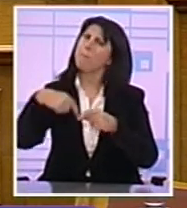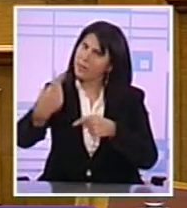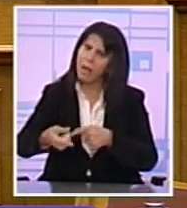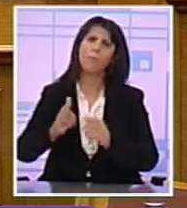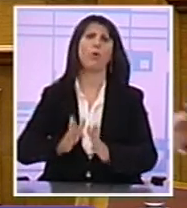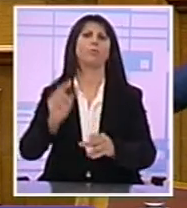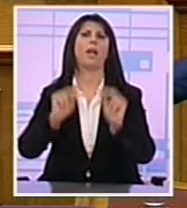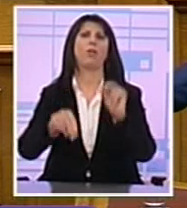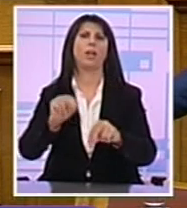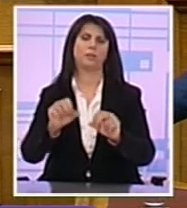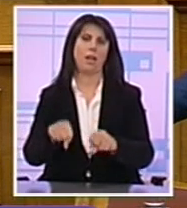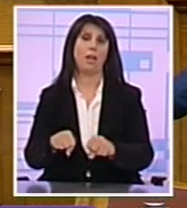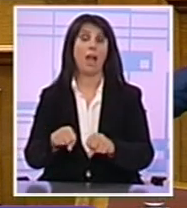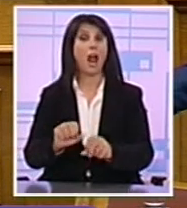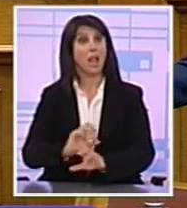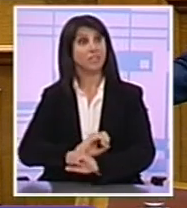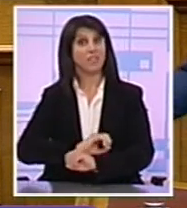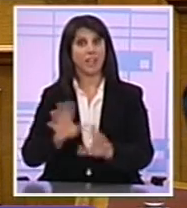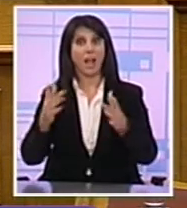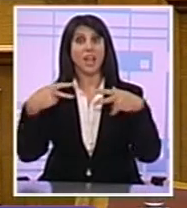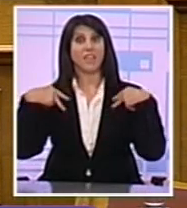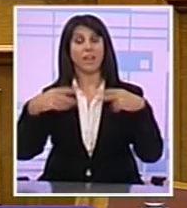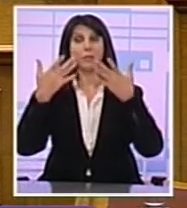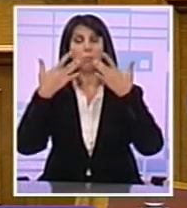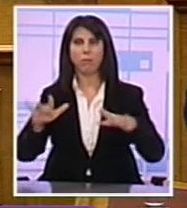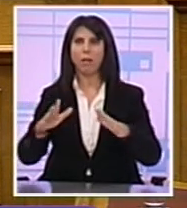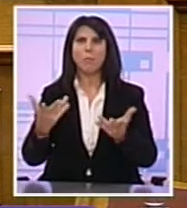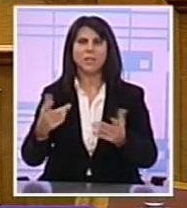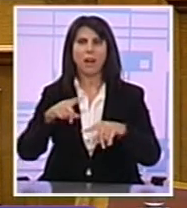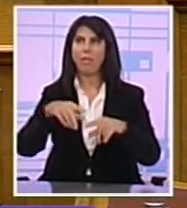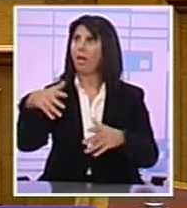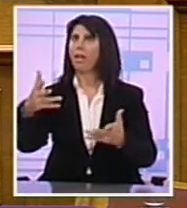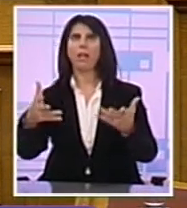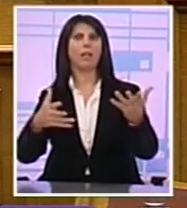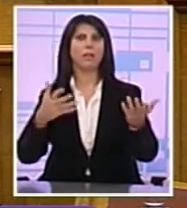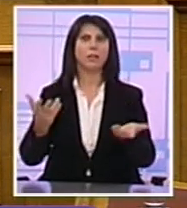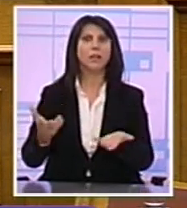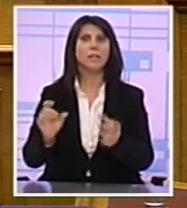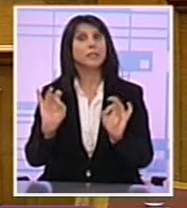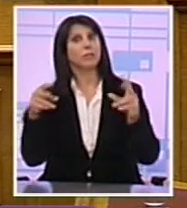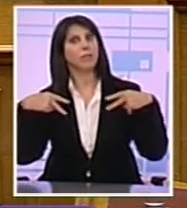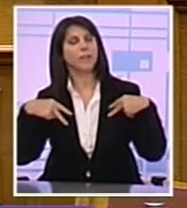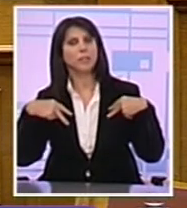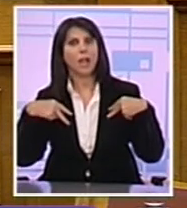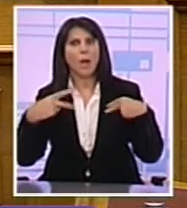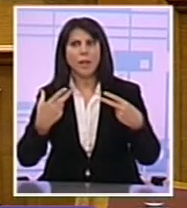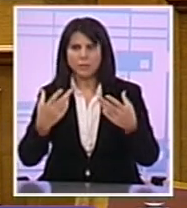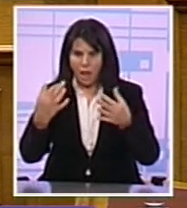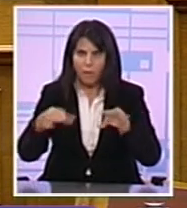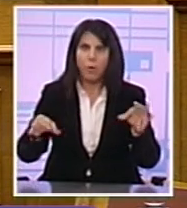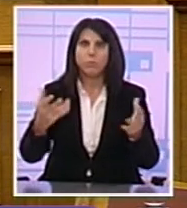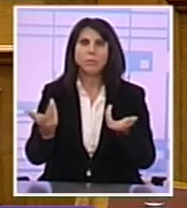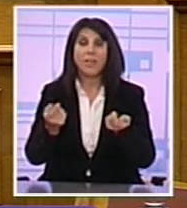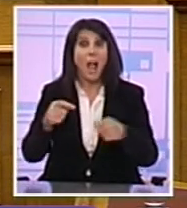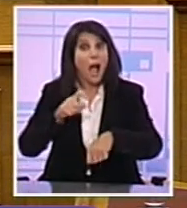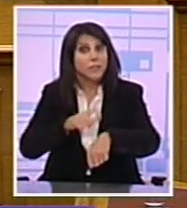Όμως έτσι να πούμε παρετήτη μια κυβέρνηση Θα μπορούσε να αφήσει τη χώρα έολη Να υπάρξει ένα τρομακτικό κενό Αυτή την